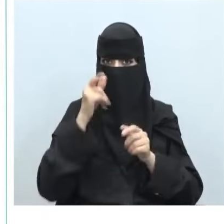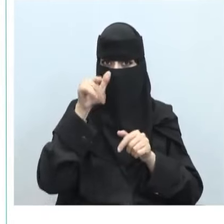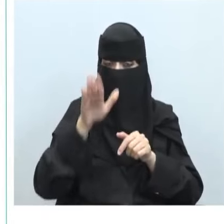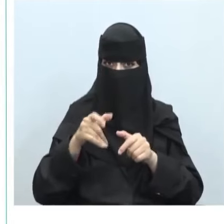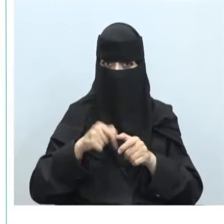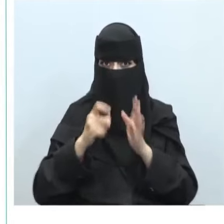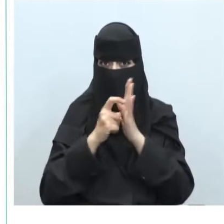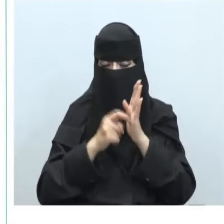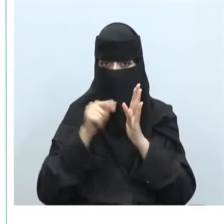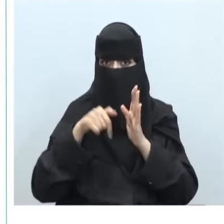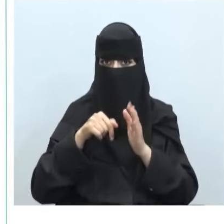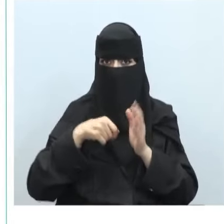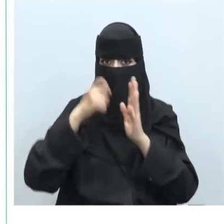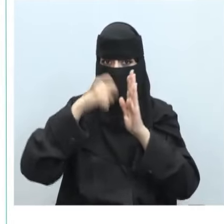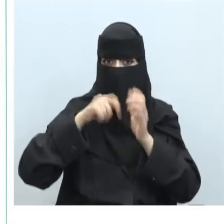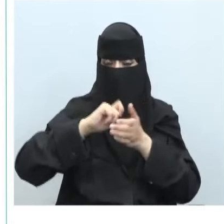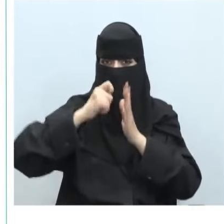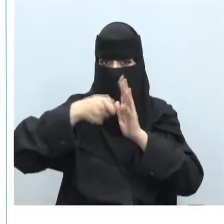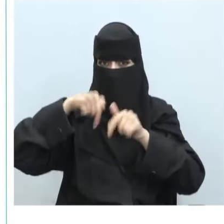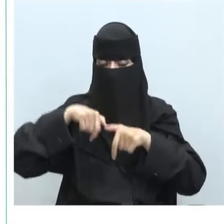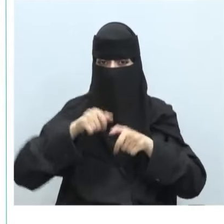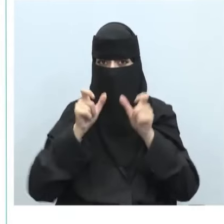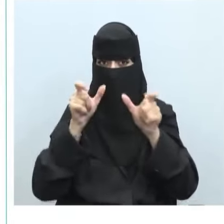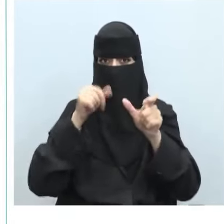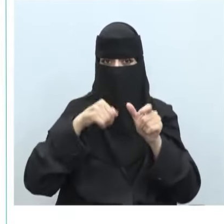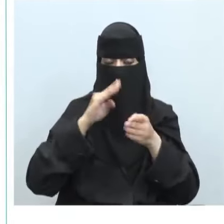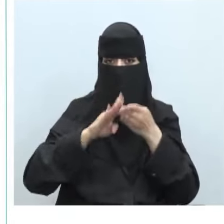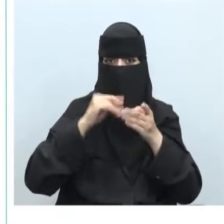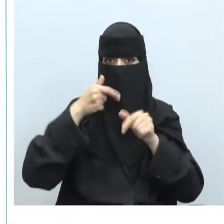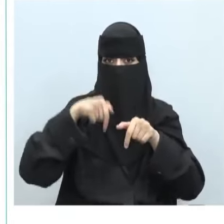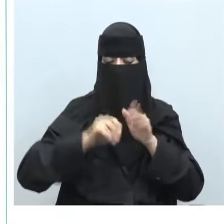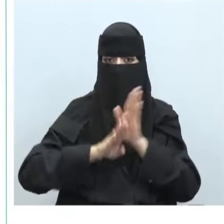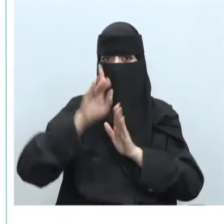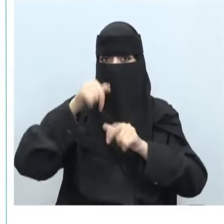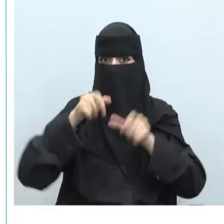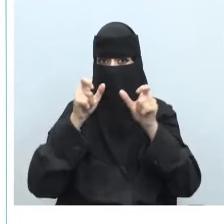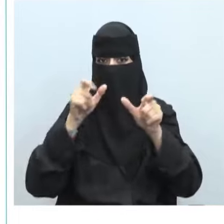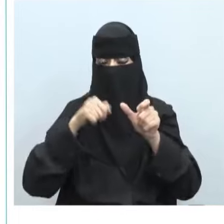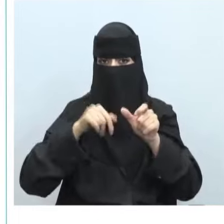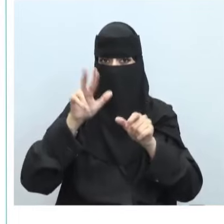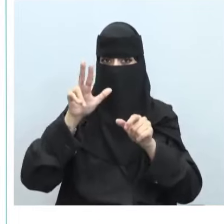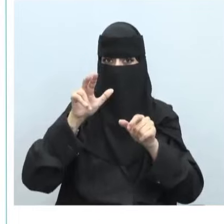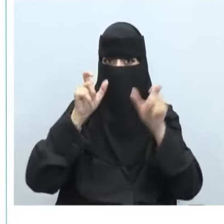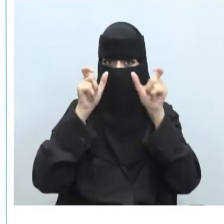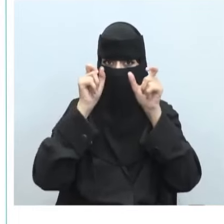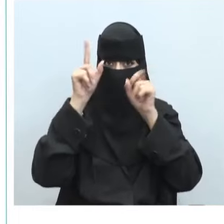الضوابط حوكمت الأمن السبراني وتعزيز الأمن السبراني